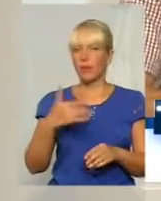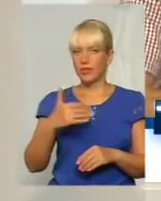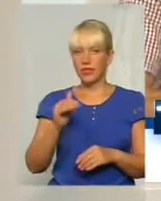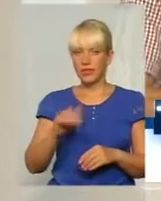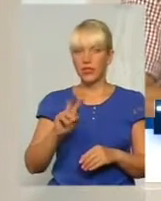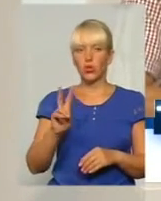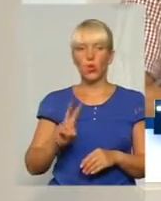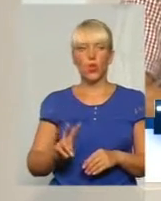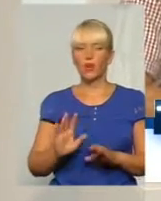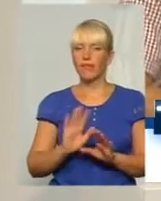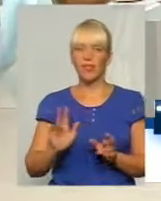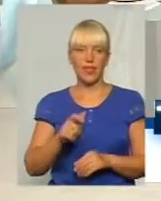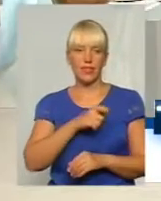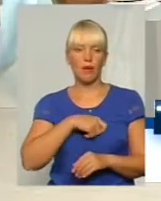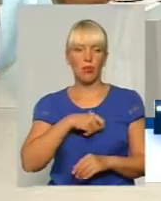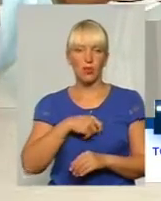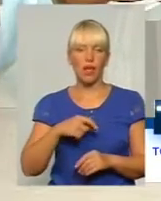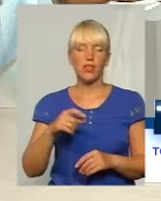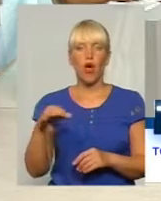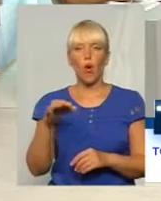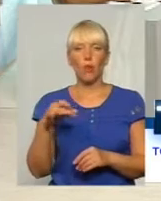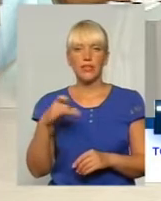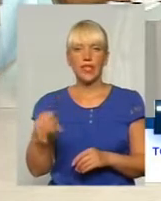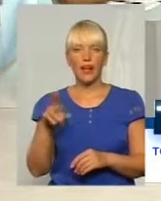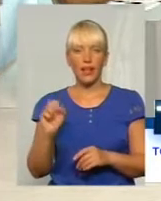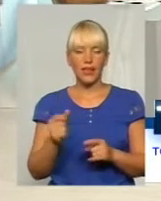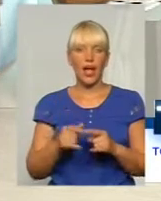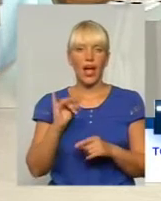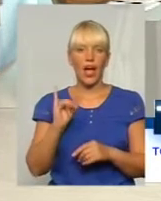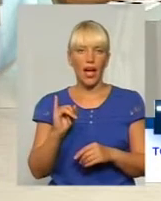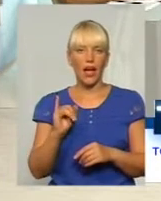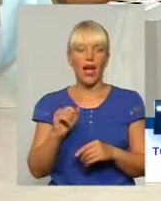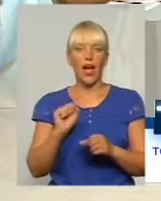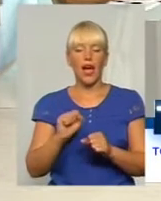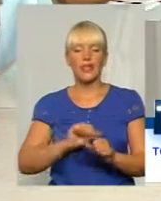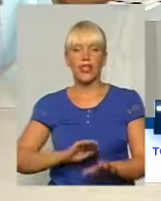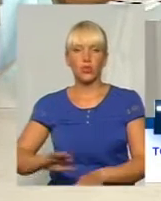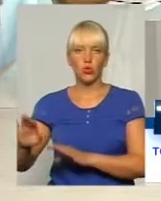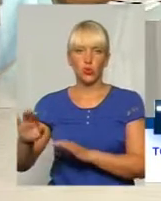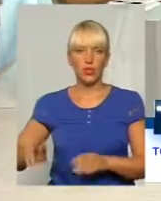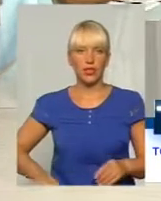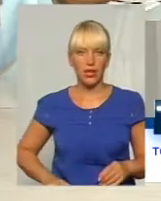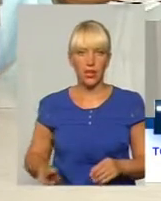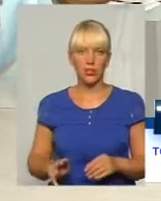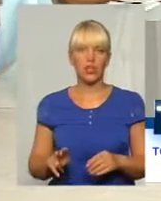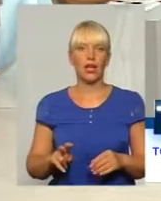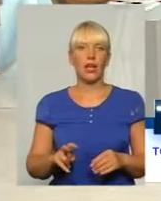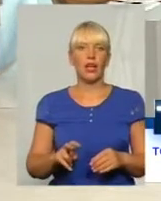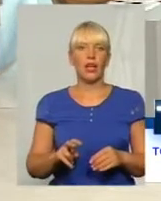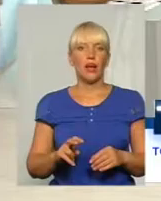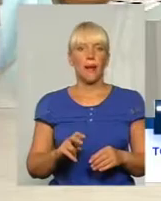доларів, звичайно, не депутата обласної ради, там, чи міської навіть, а заступника директора Хмельницького базового медичного коледжу,